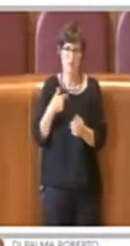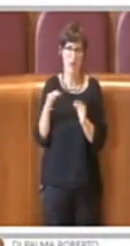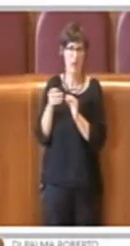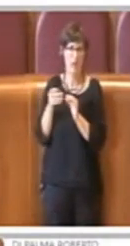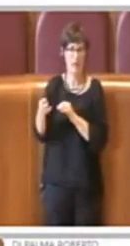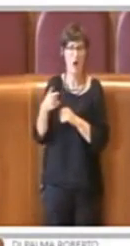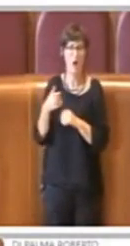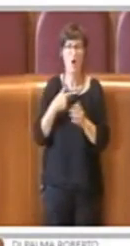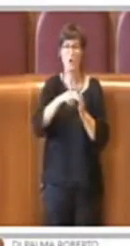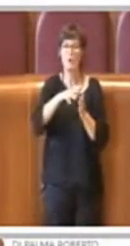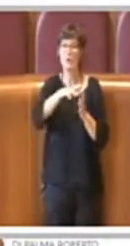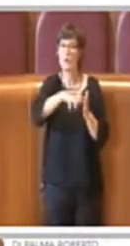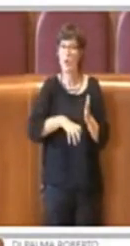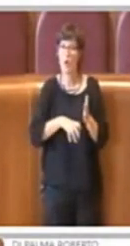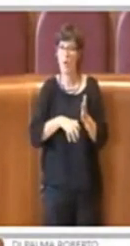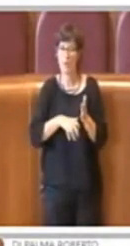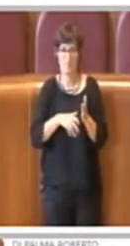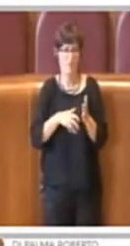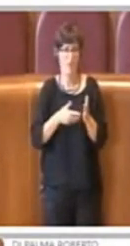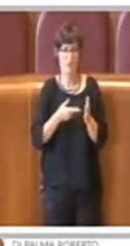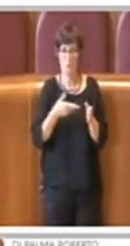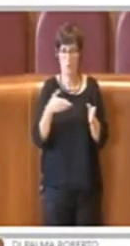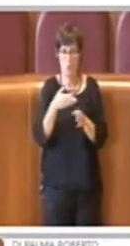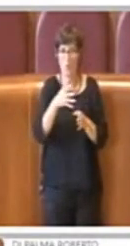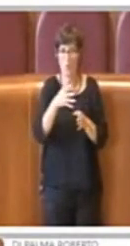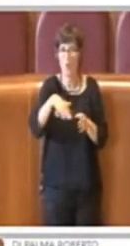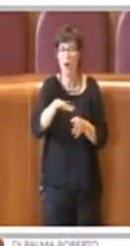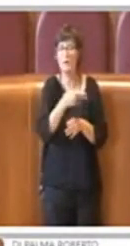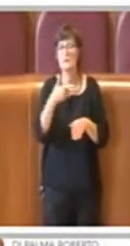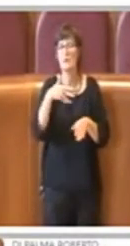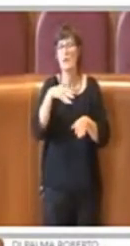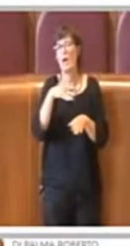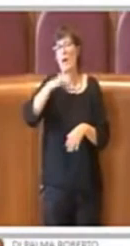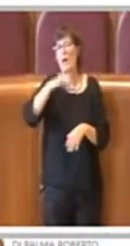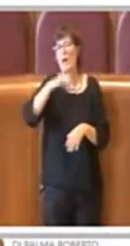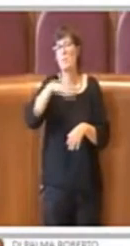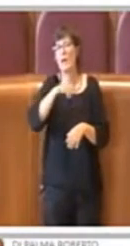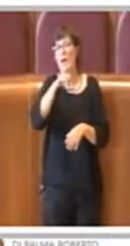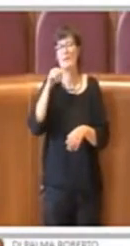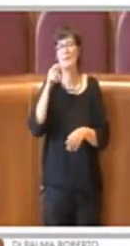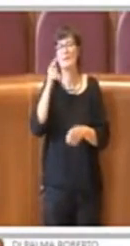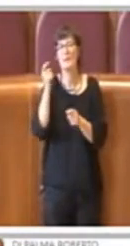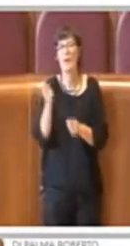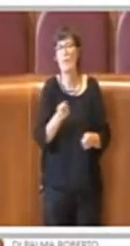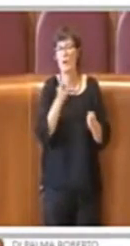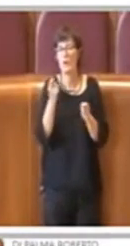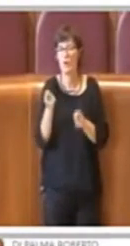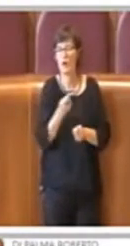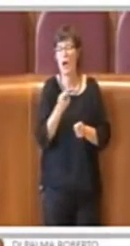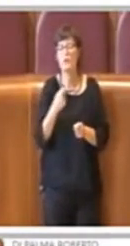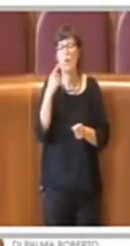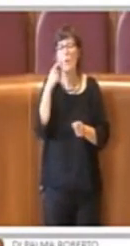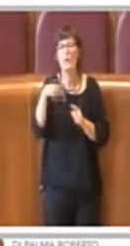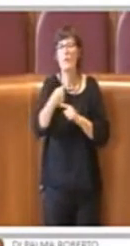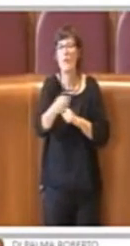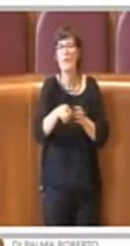sottoposta a monitoraggio e vedremo nel tempo quali saranno gli esiti di questo lavoro, che auguro siano positivi.